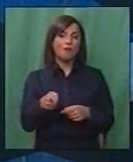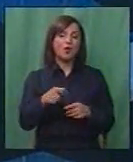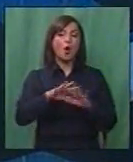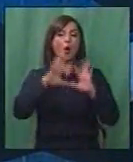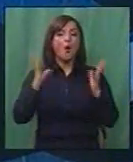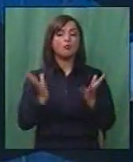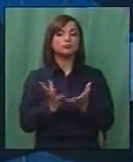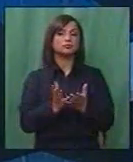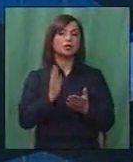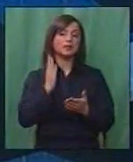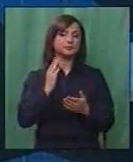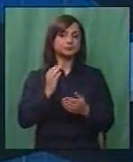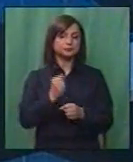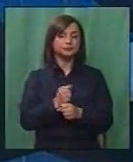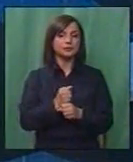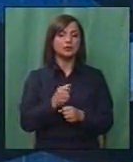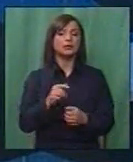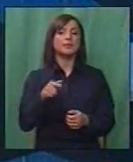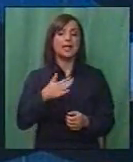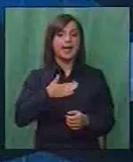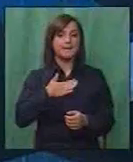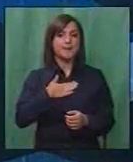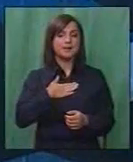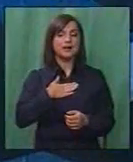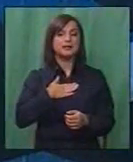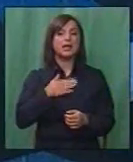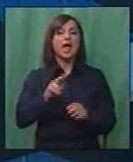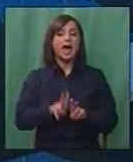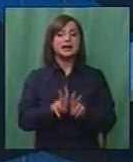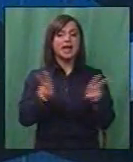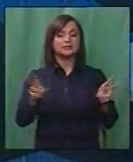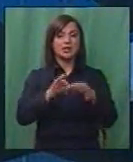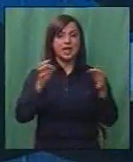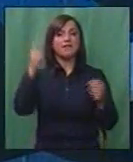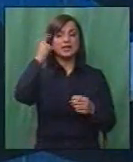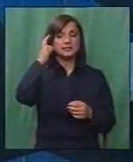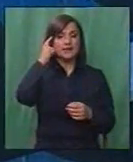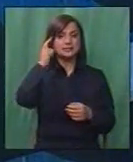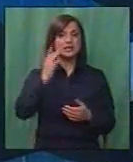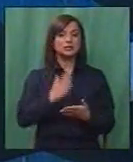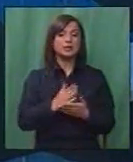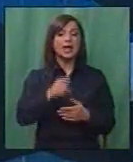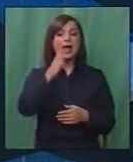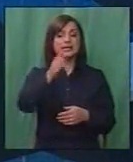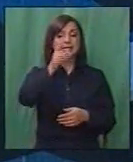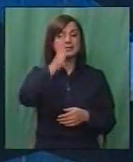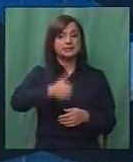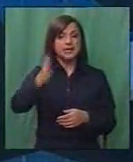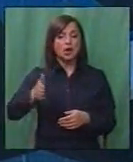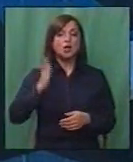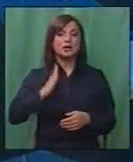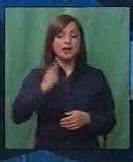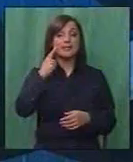общ консензус, да имаме развој на јавната свест до таа мера, да секој еден